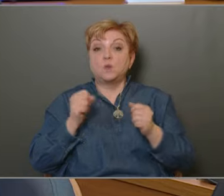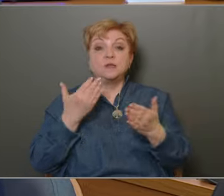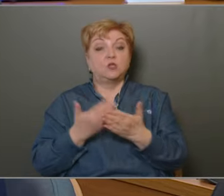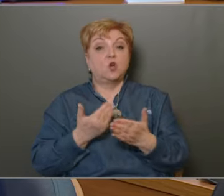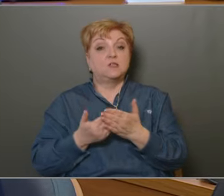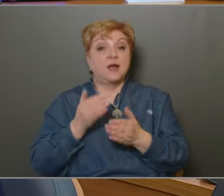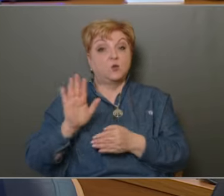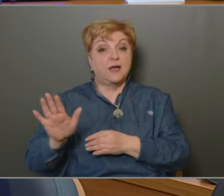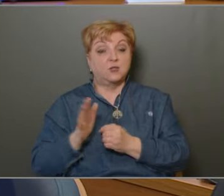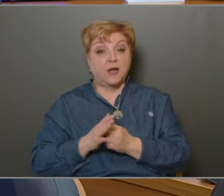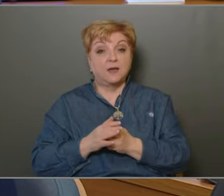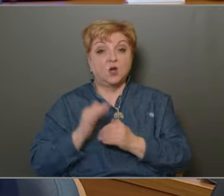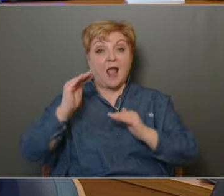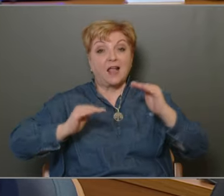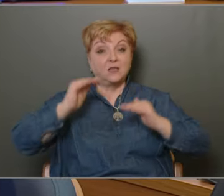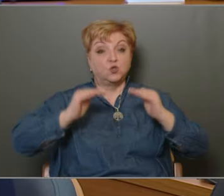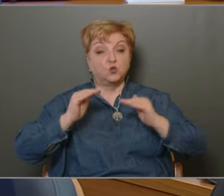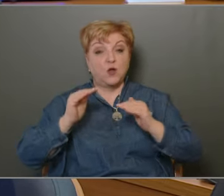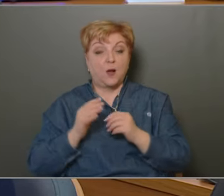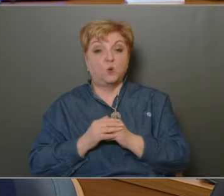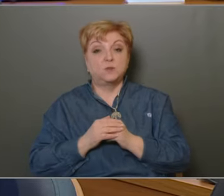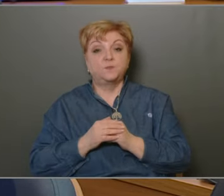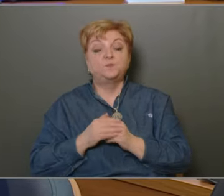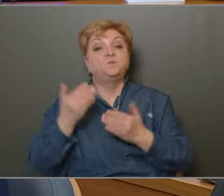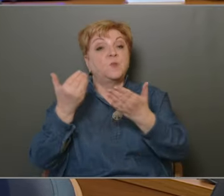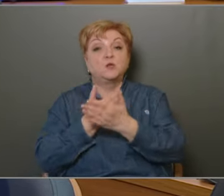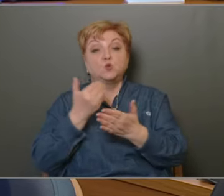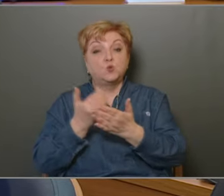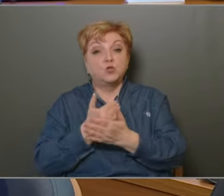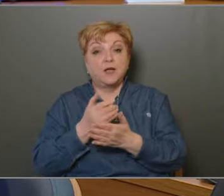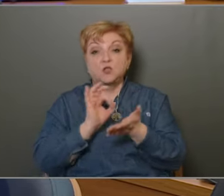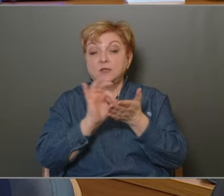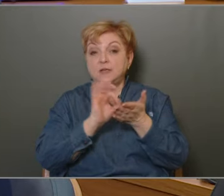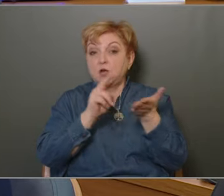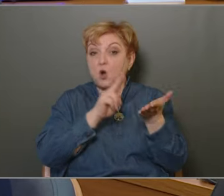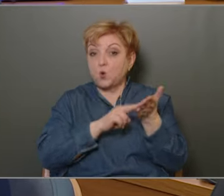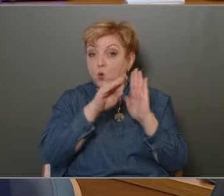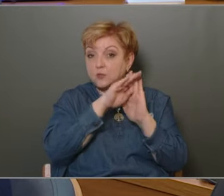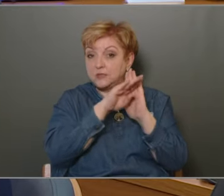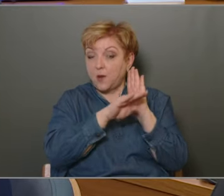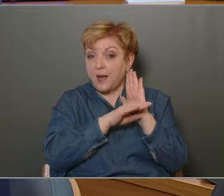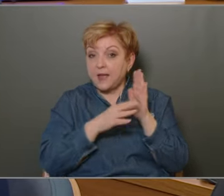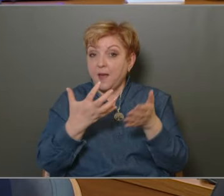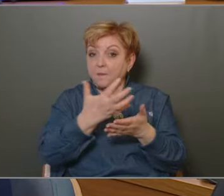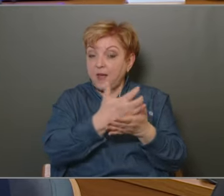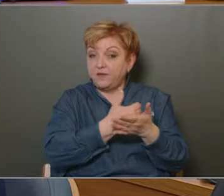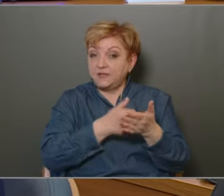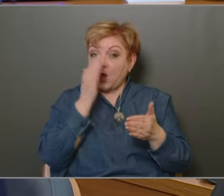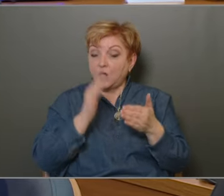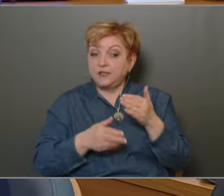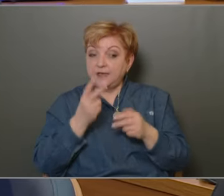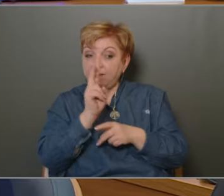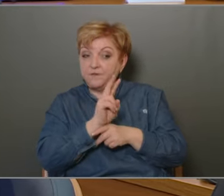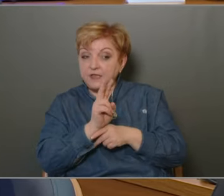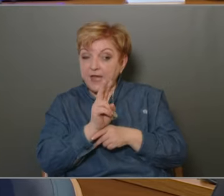gazdálkodásának az egyensúlyához az szükséges, azt írja elő a jogszabály, hogy a bevételeket addig kell